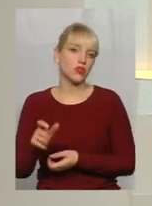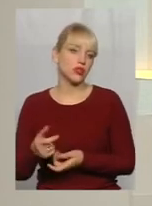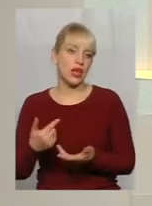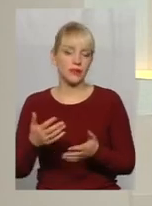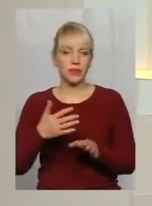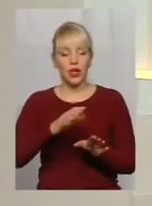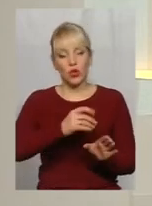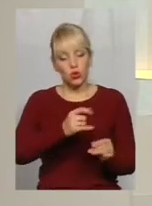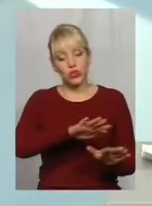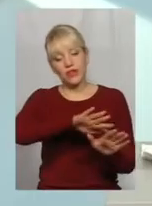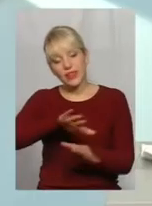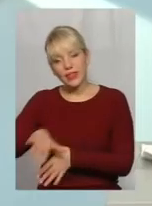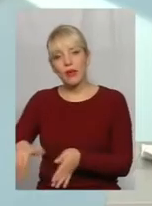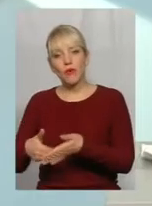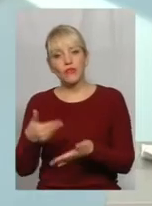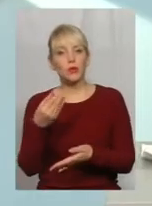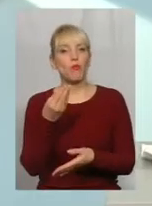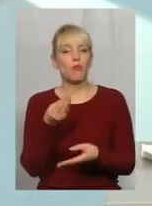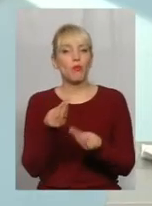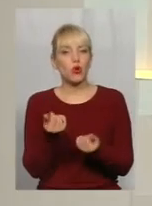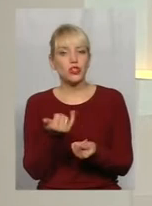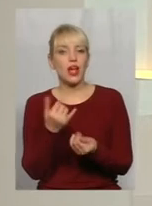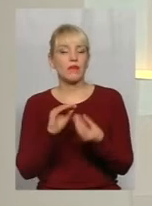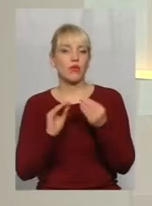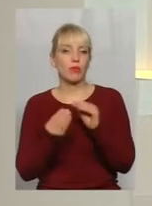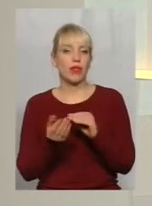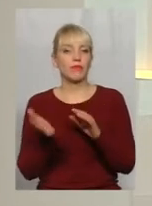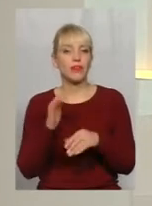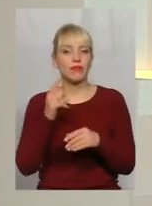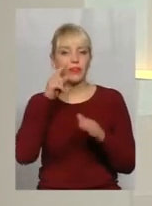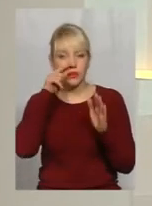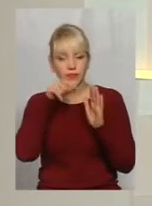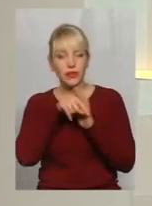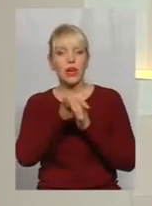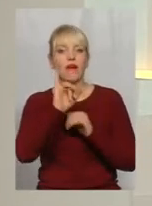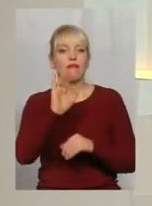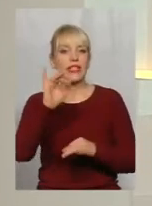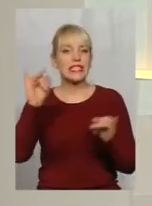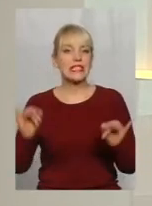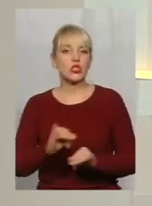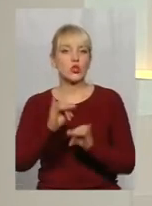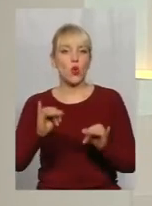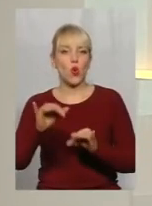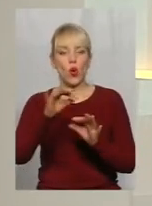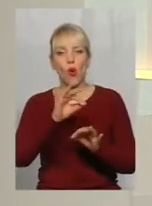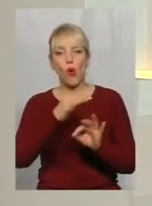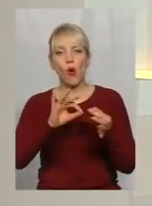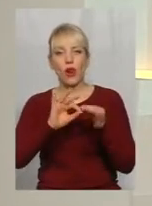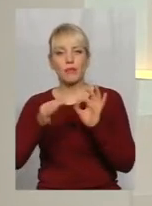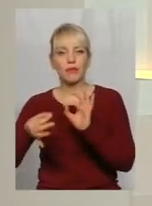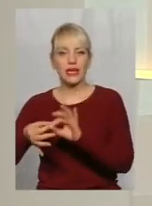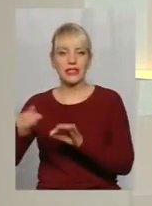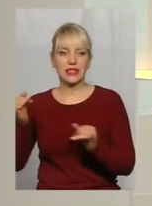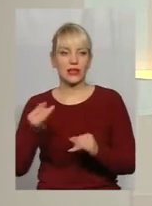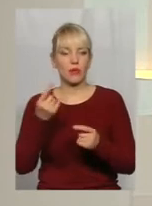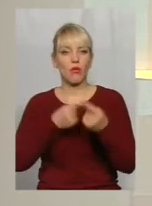грошей і проблем, а зануримося трохи в історію Олімпійських ігор. А саме хочу повернутися до